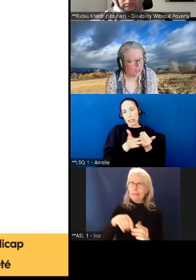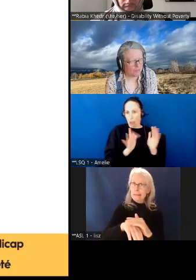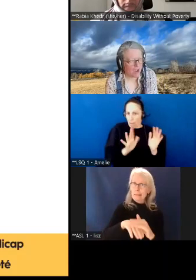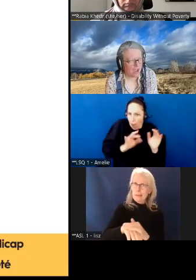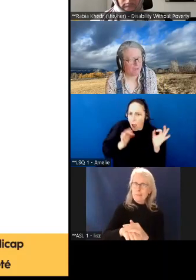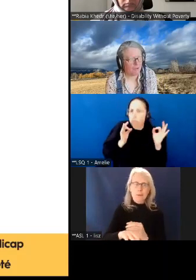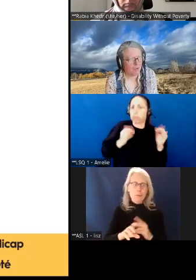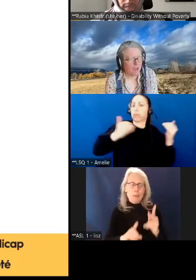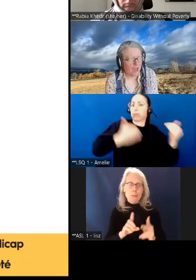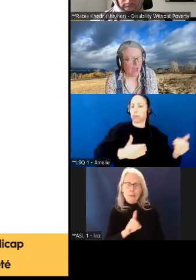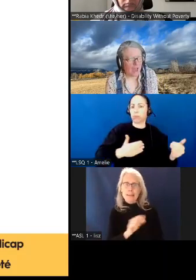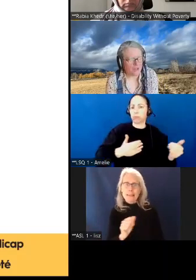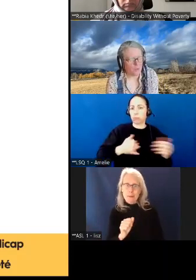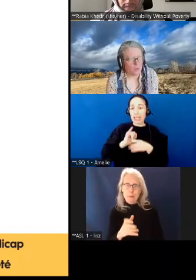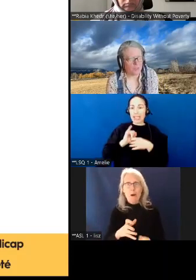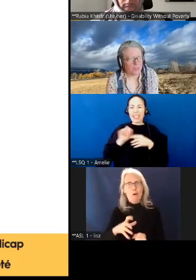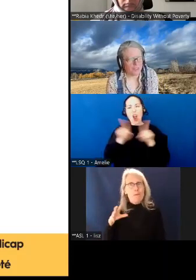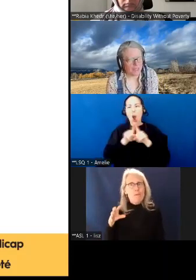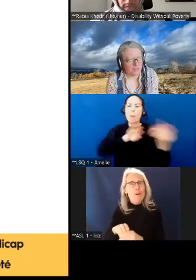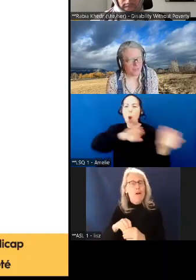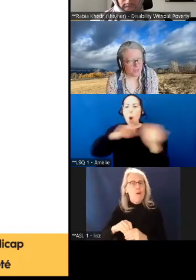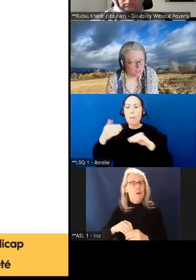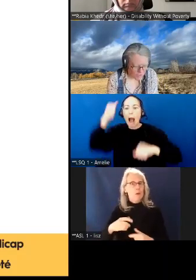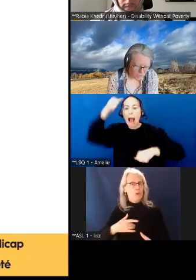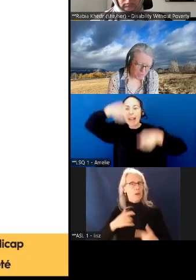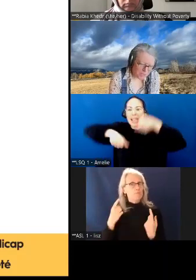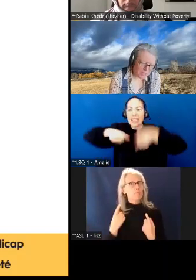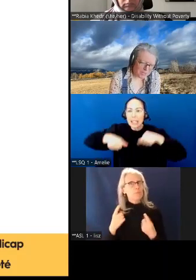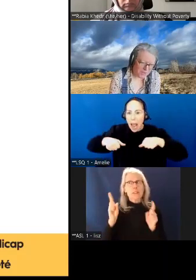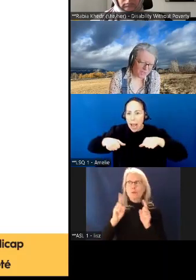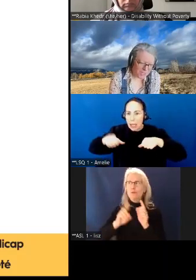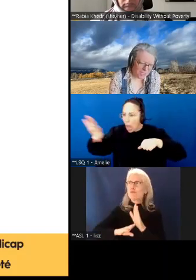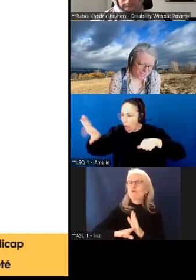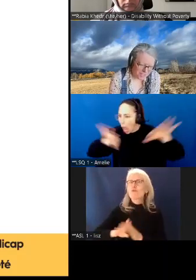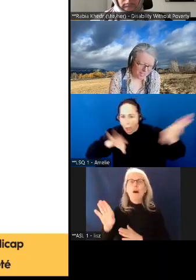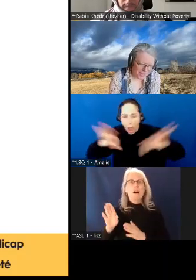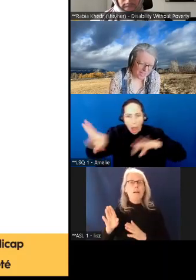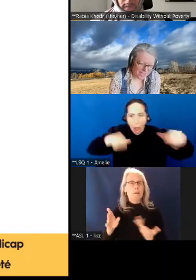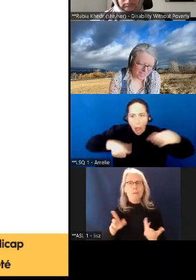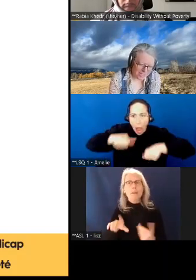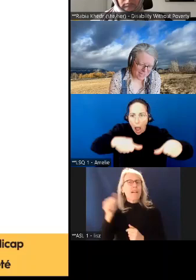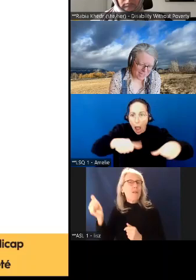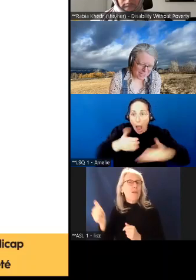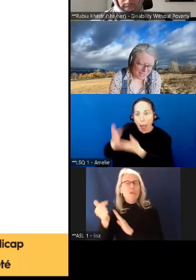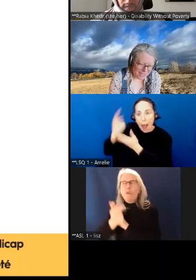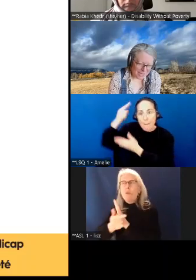rassemblons toutes ces pièces du casse-tête et nous permettons aux gens d'être épanouis,